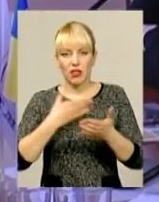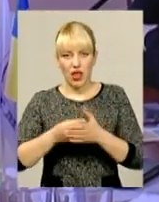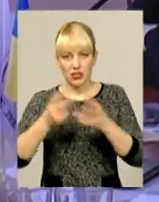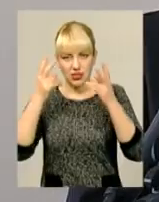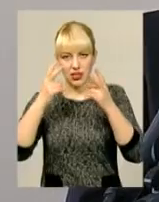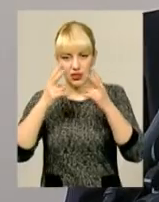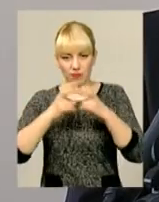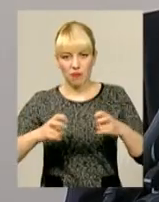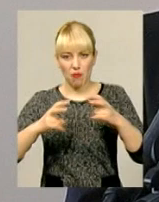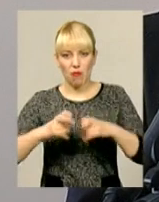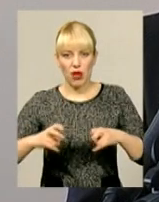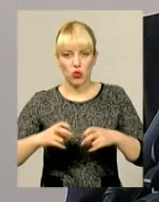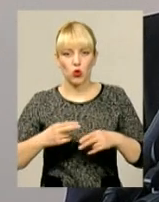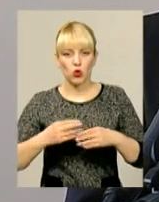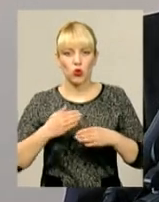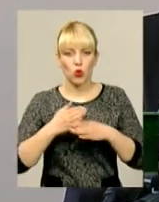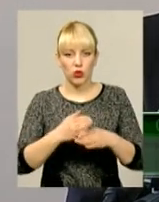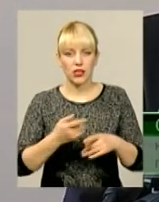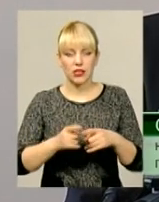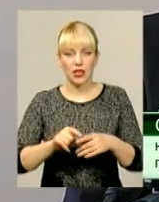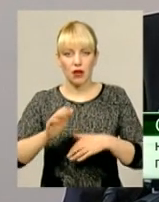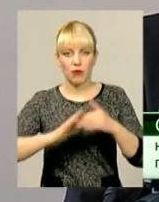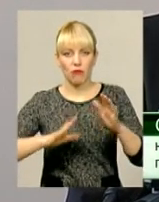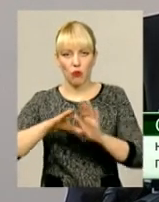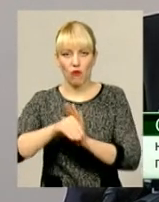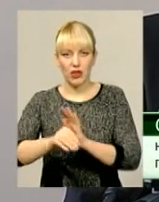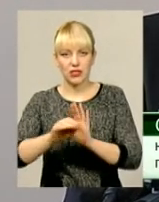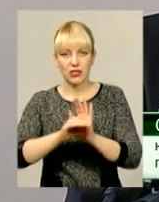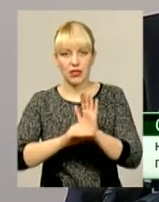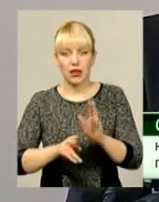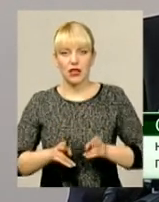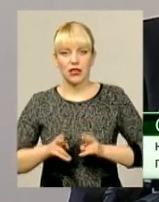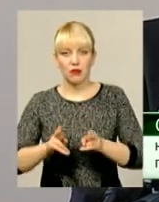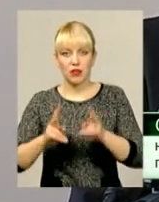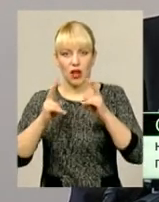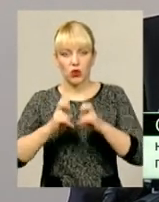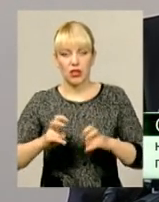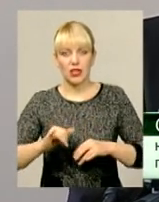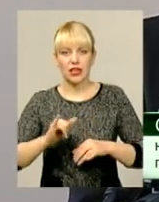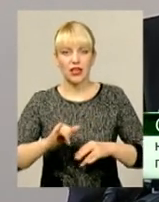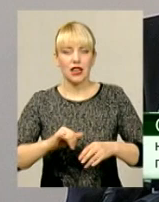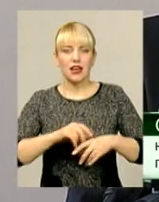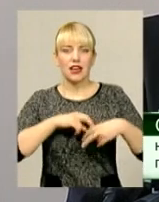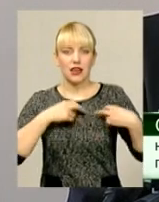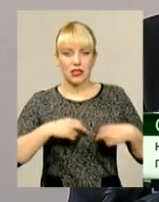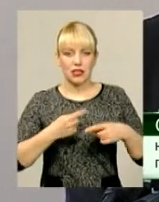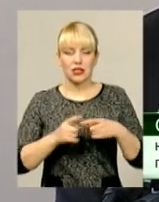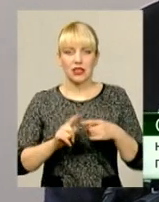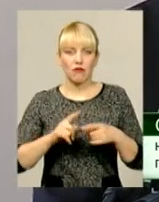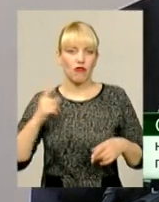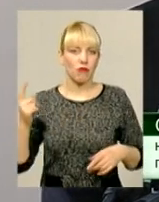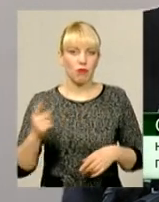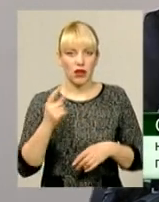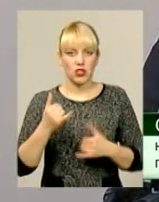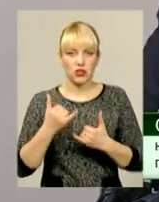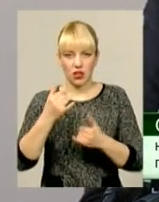методик. Ця практика впровадження системи кримінального аналізу і аналізу ризиків в національній поліції – це вперше. І для нас